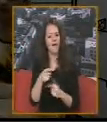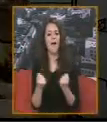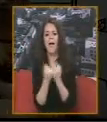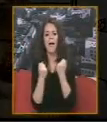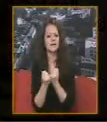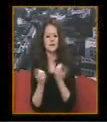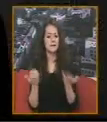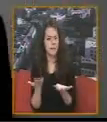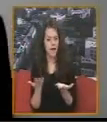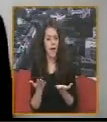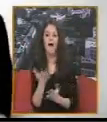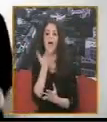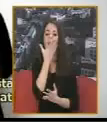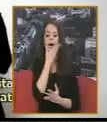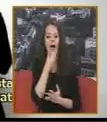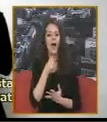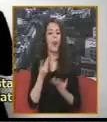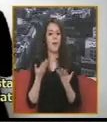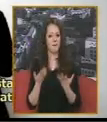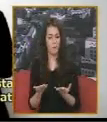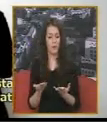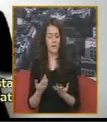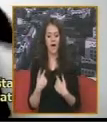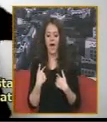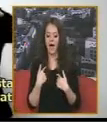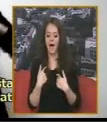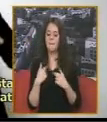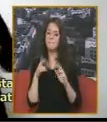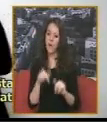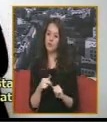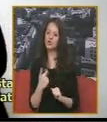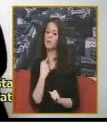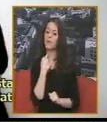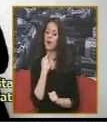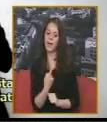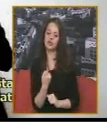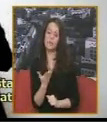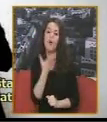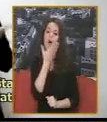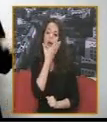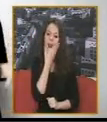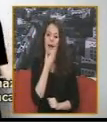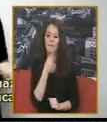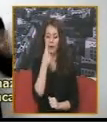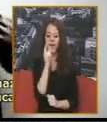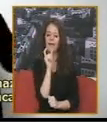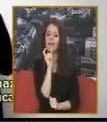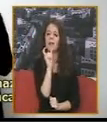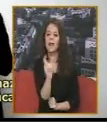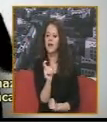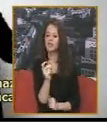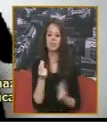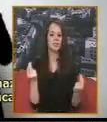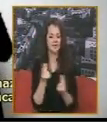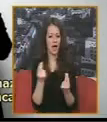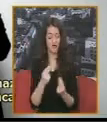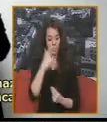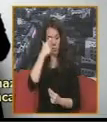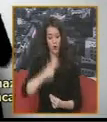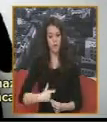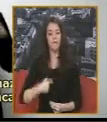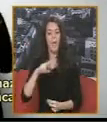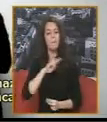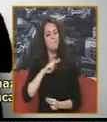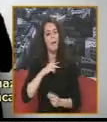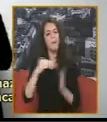Lepota Da možemo da kažemo U jednoj reči da je definišemo Zašto? Zato što svaki čovjek ima potrebu za